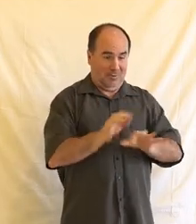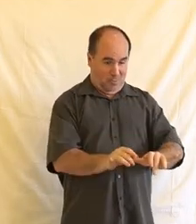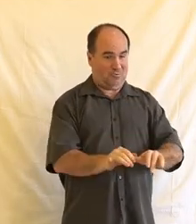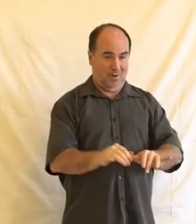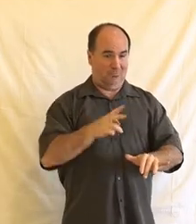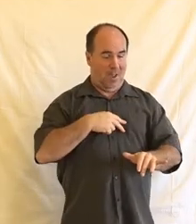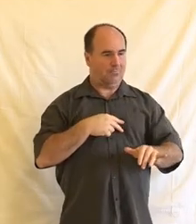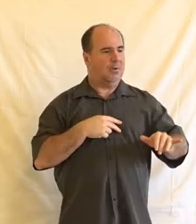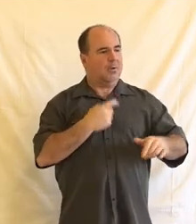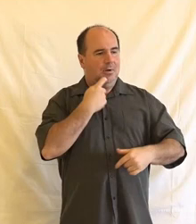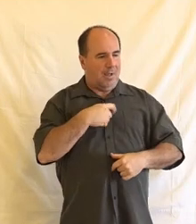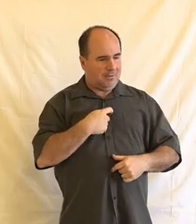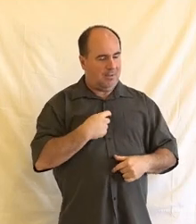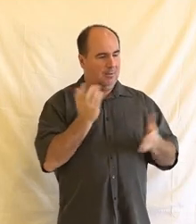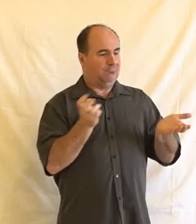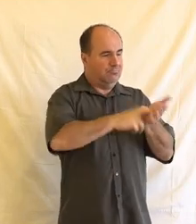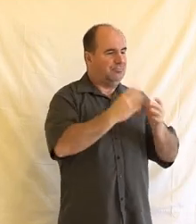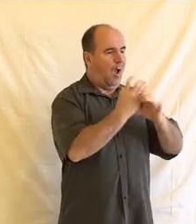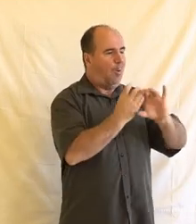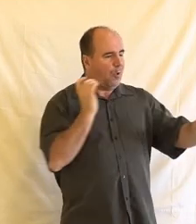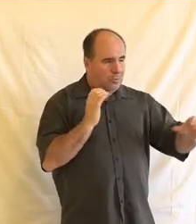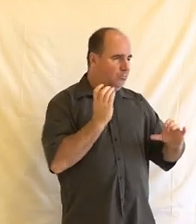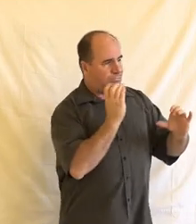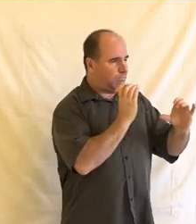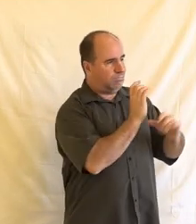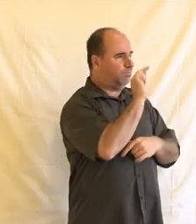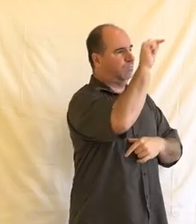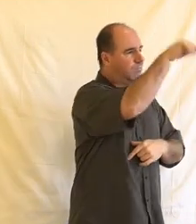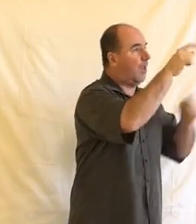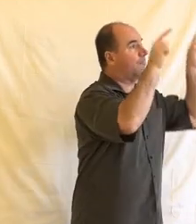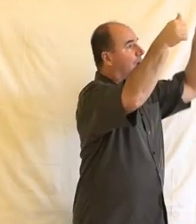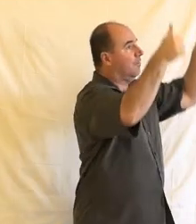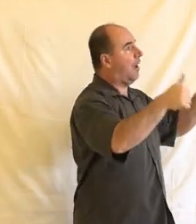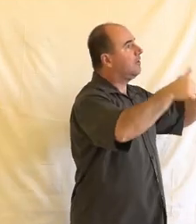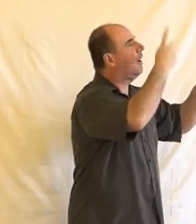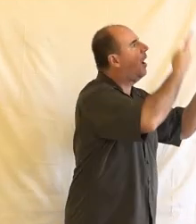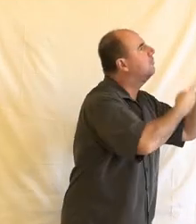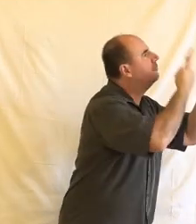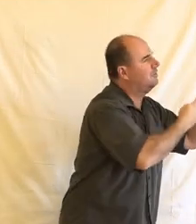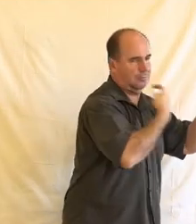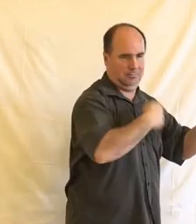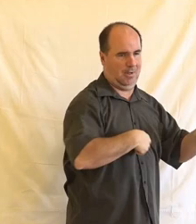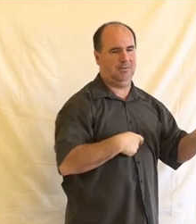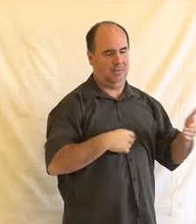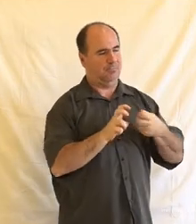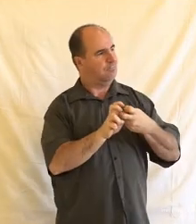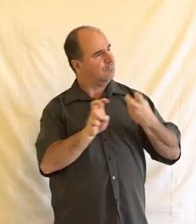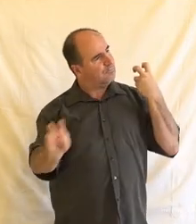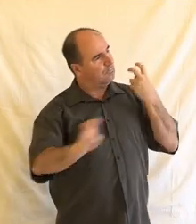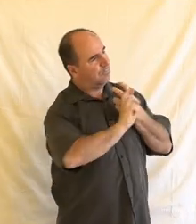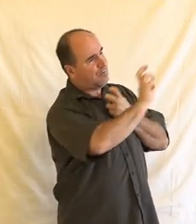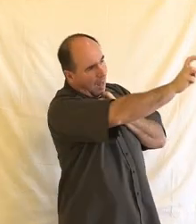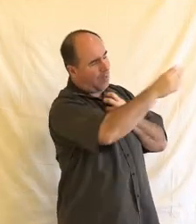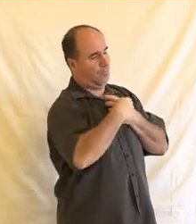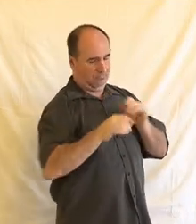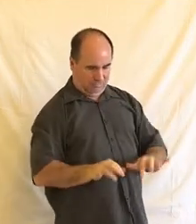na internetu se můžu podívat, informace tam vidím a musí tam být. Právo na přípravu k povolání, právo na práci, vzdělání,